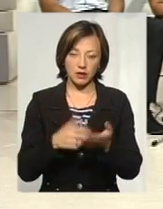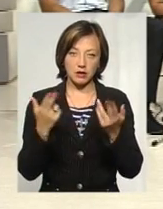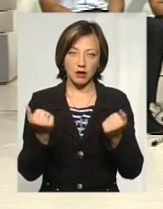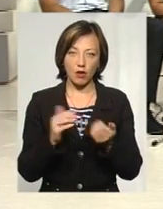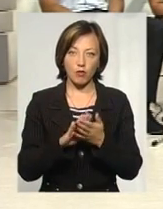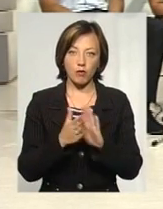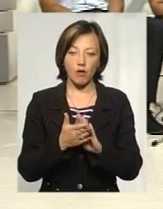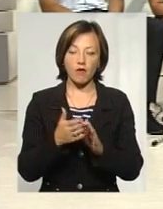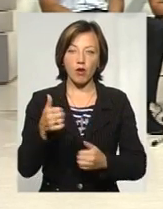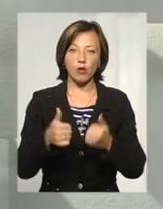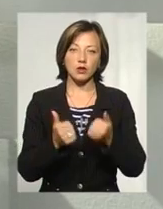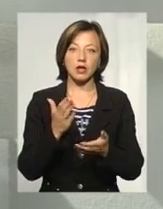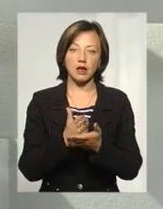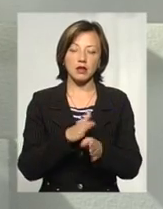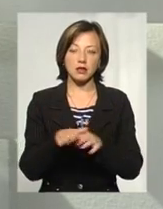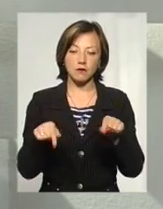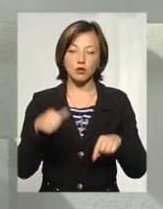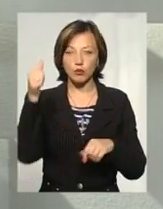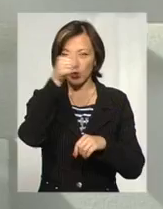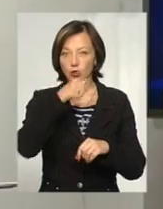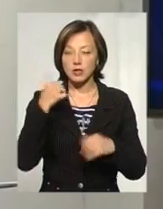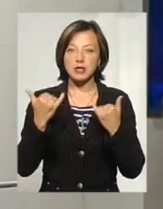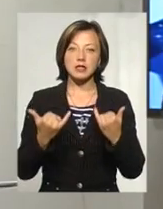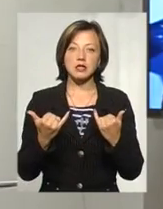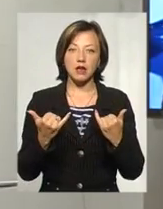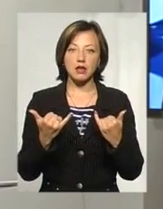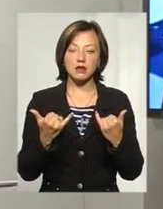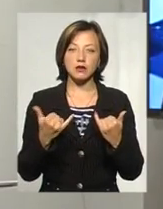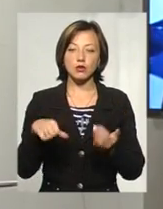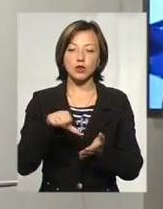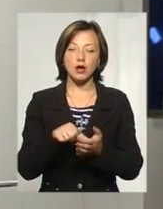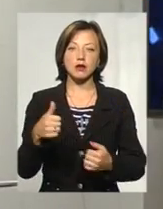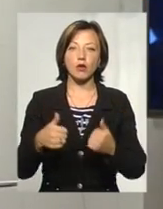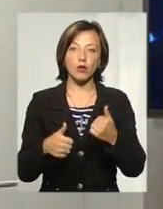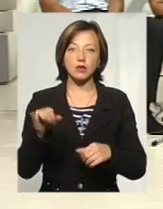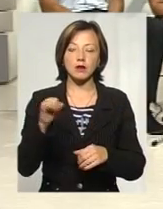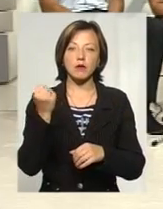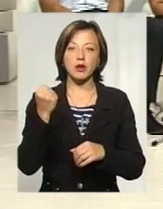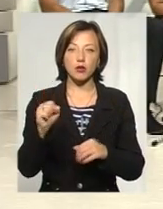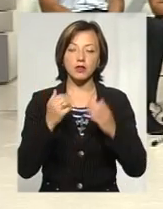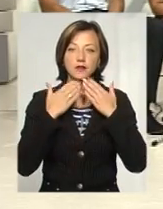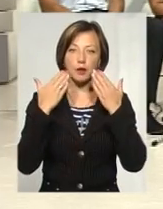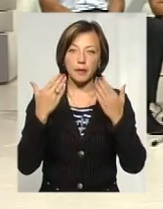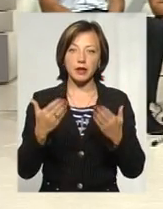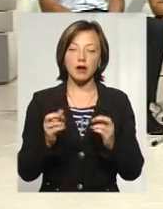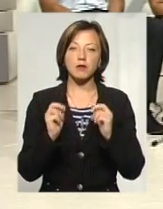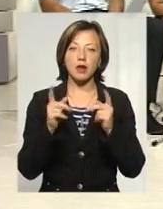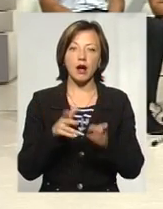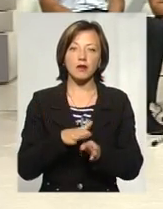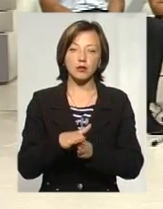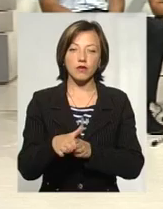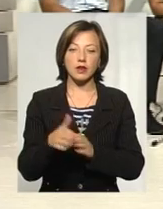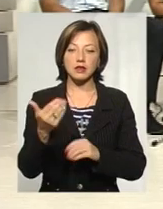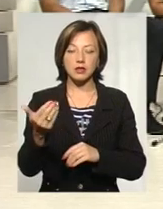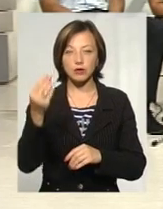конкурсу є реалізація в поточному році. Зараз ми в учасників конкурсу і в переможців запитаємо, як же відбувалася